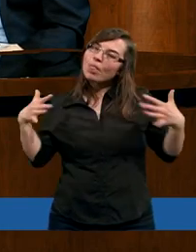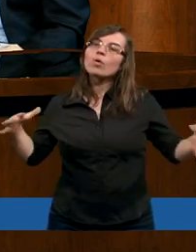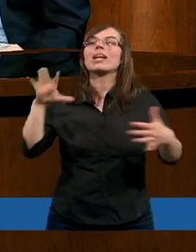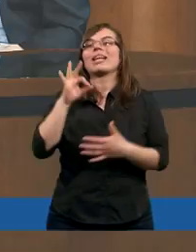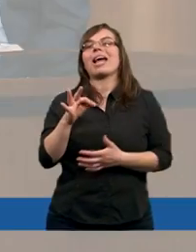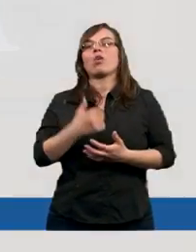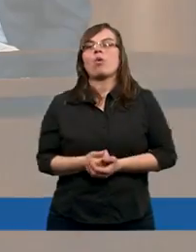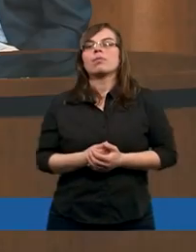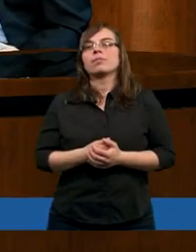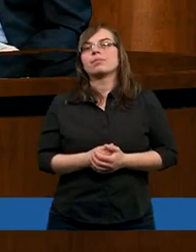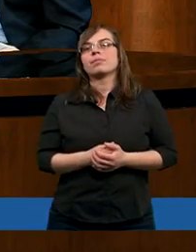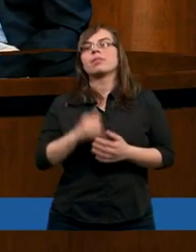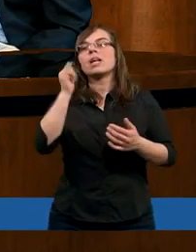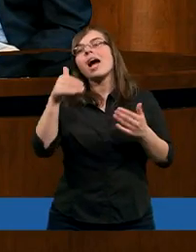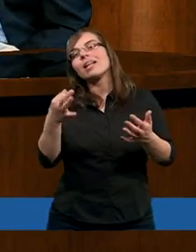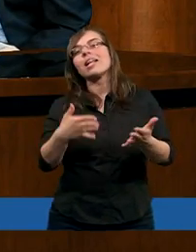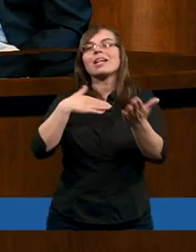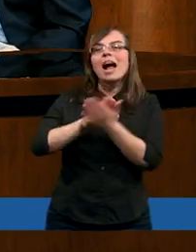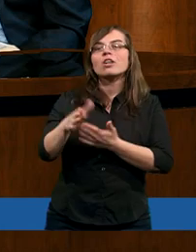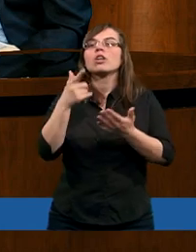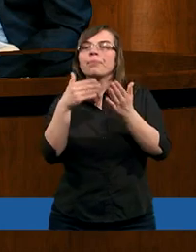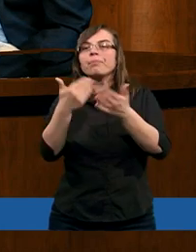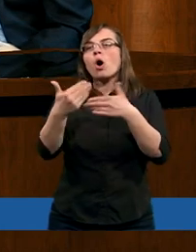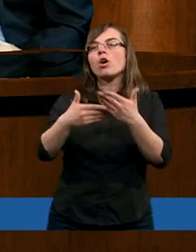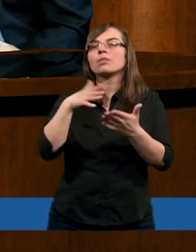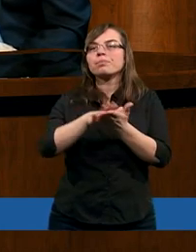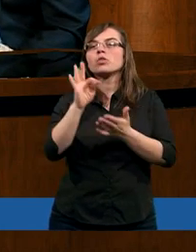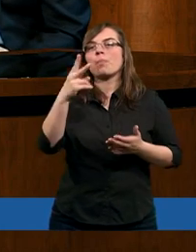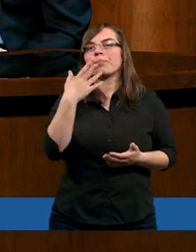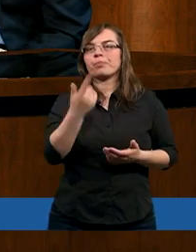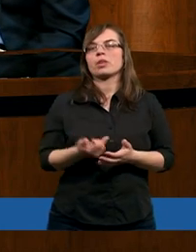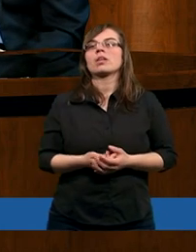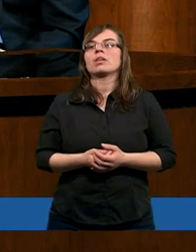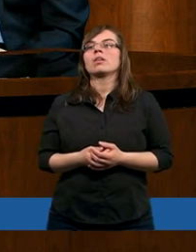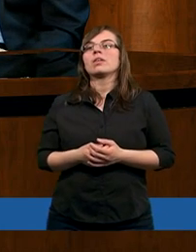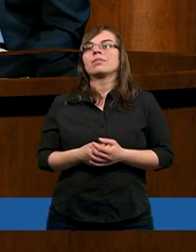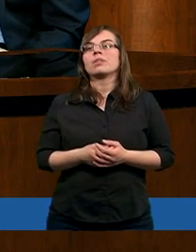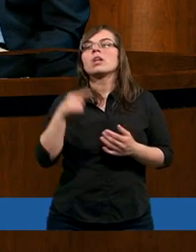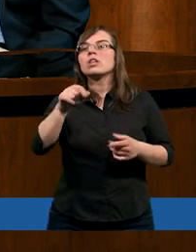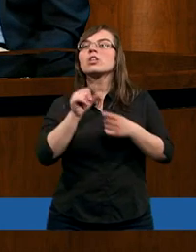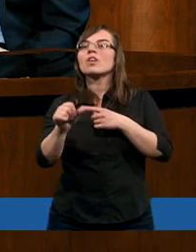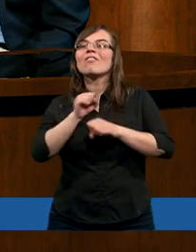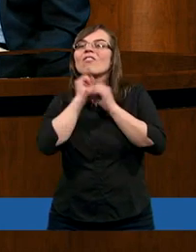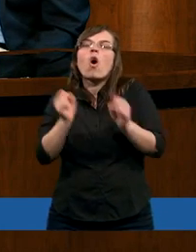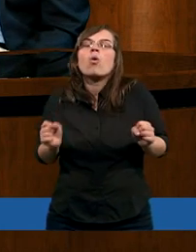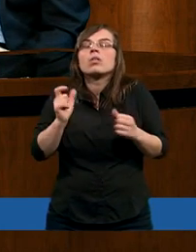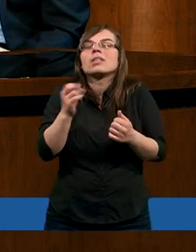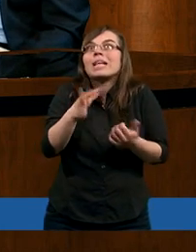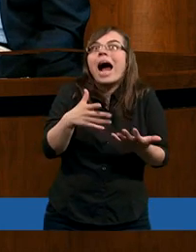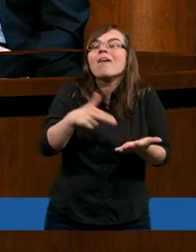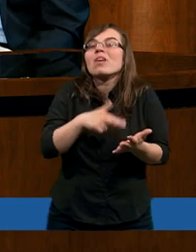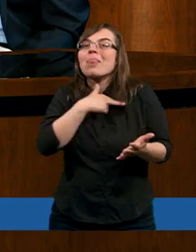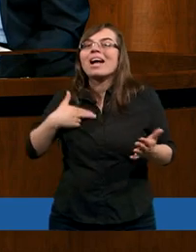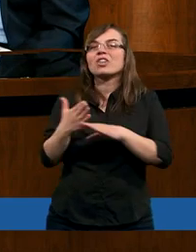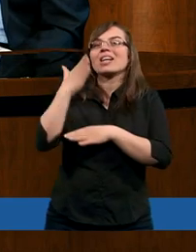i radosnego. Od lewej zaczynamy. Proszę Tomku. Pewnie, że to jest coś wartościowego dla nas, bo to jest w ogóle cała ta